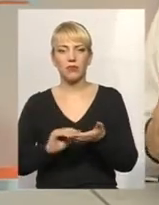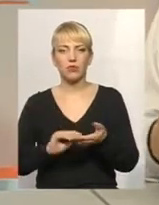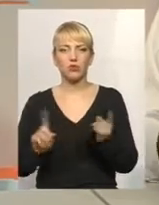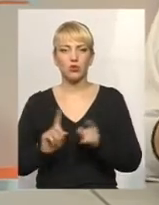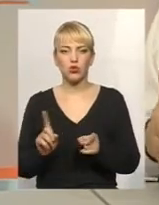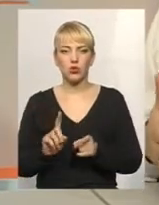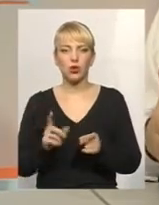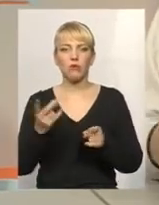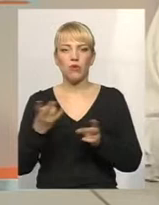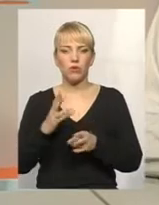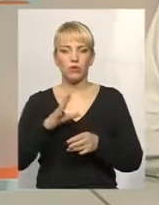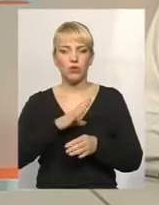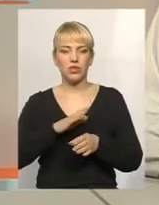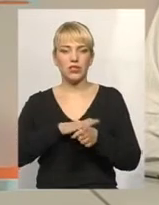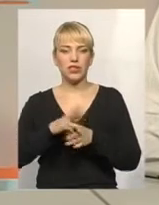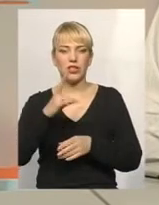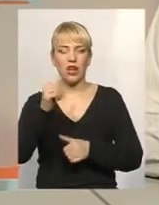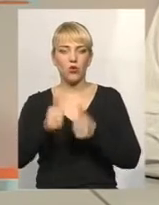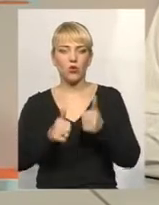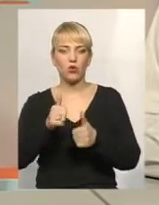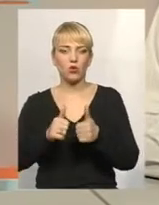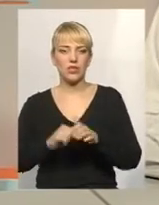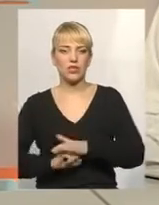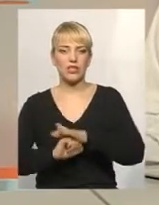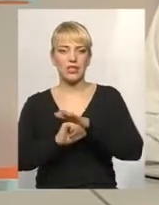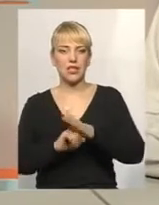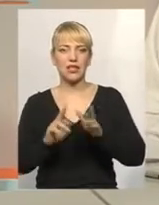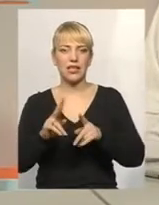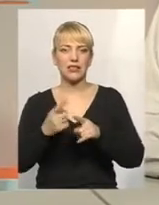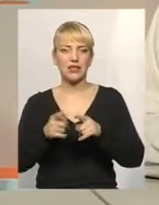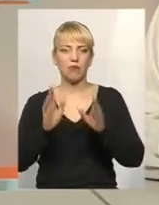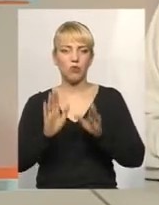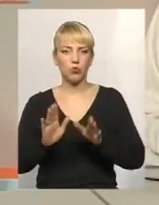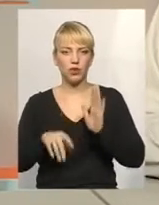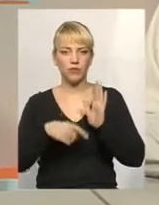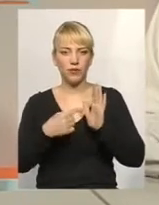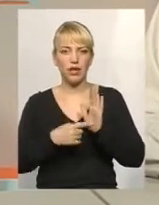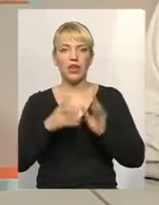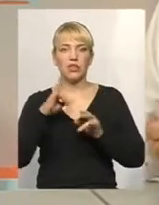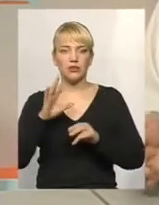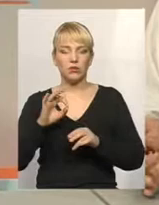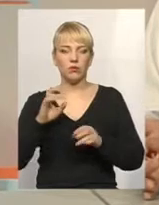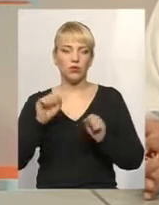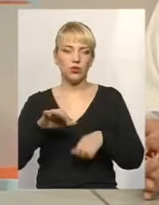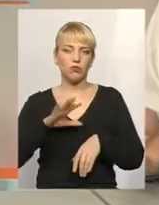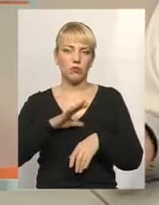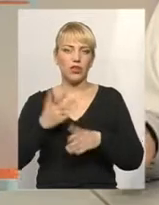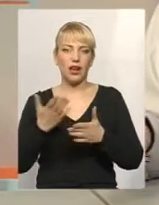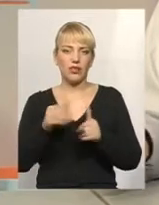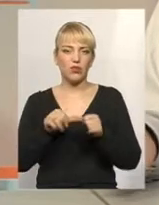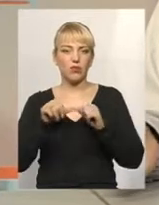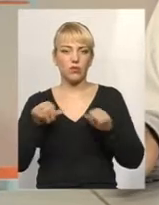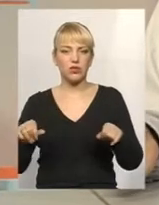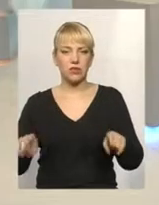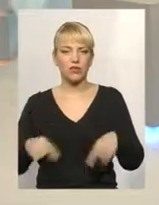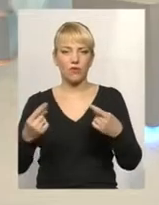бути здійснюватись на конкурсних засадах. Як це буде? Ну, логічно було би припустити, що буде якась комісія створена